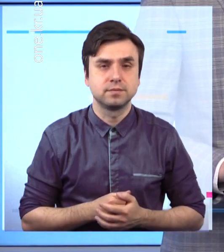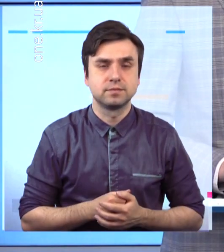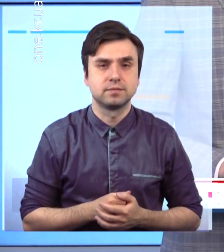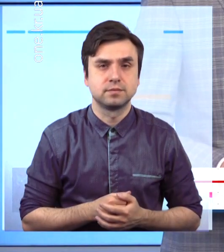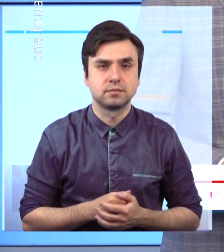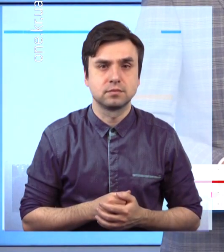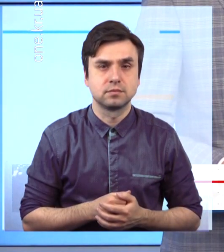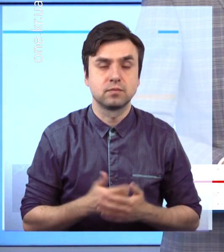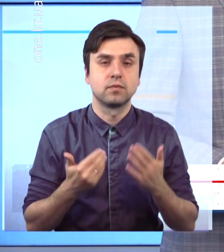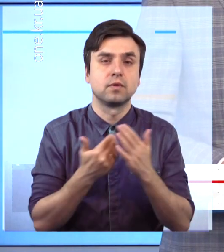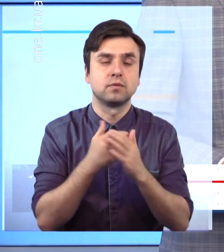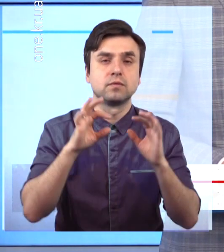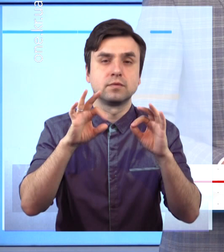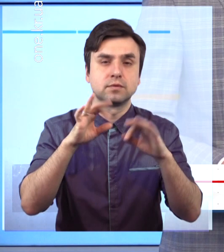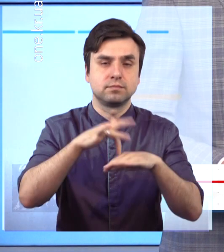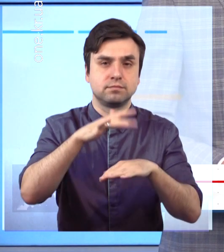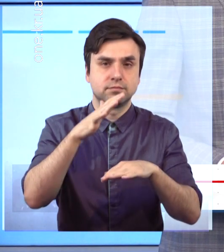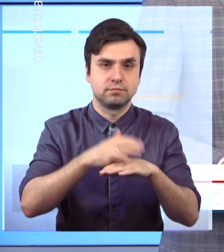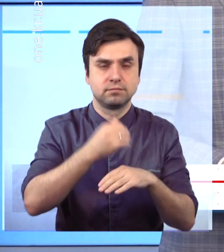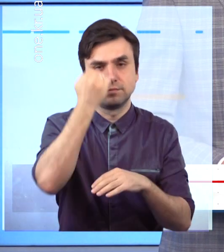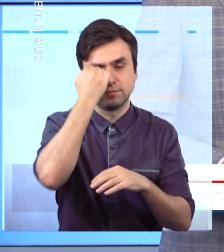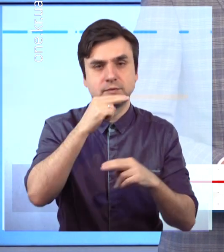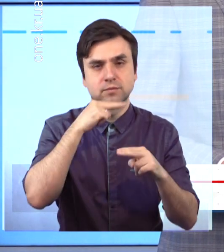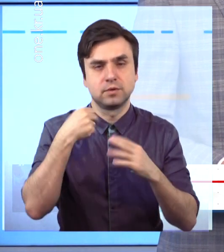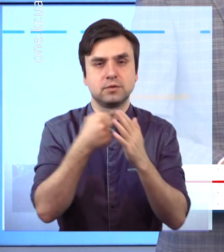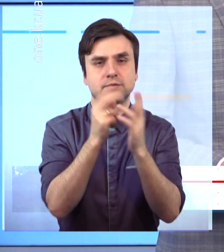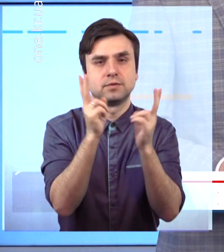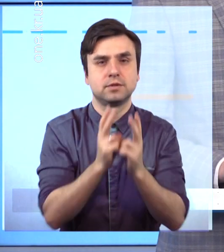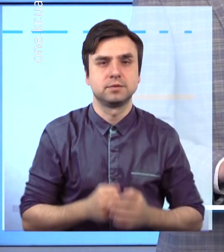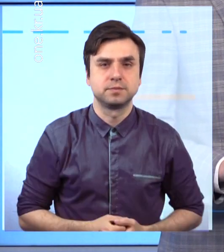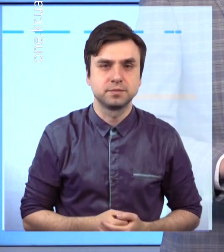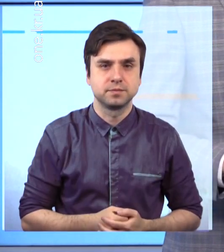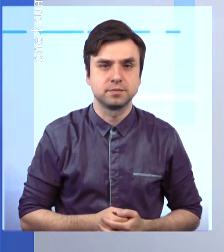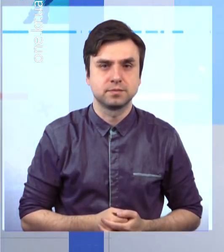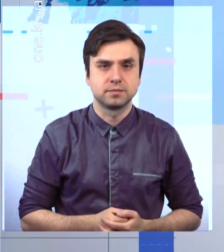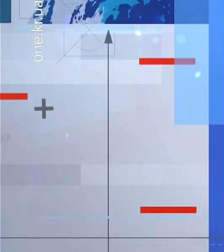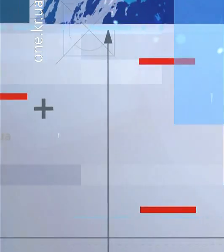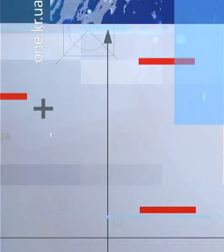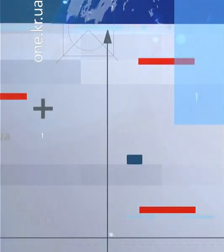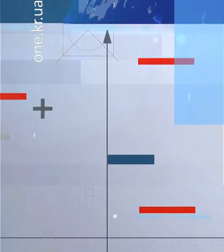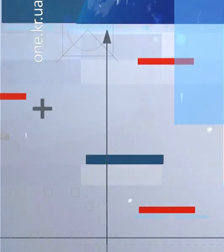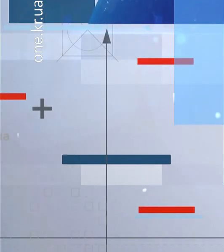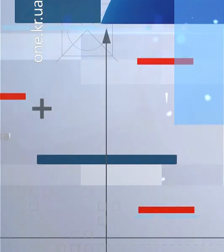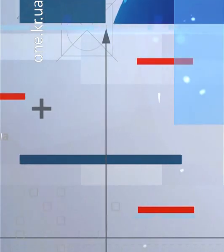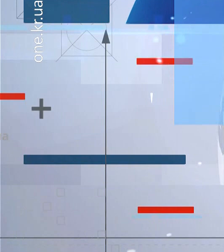На цьому все. В студії працював Владислав Новіков. До нової зустрічі. Дякую.